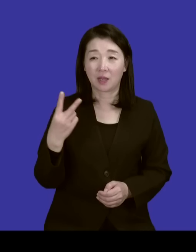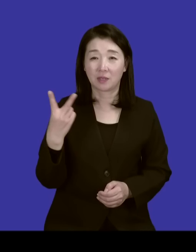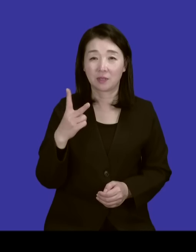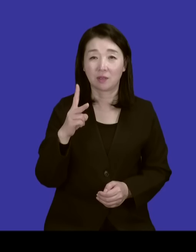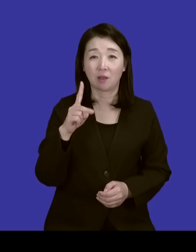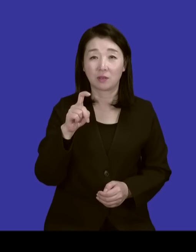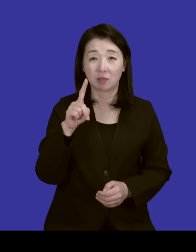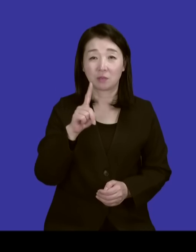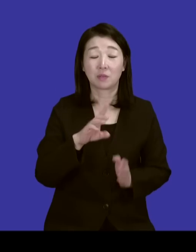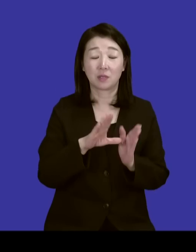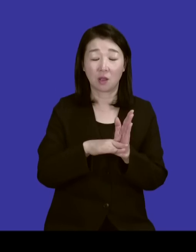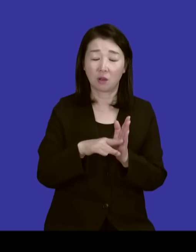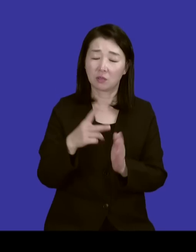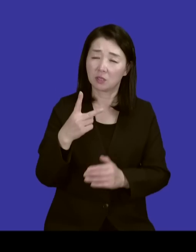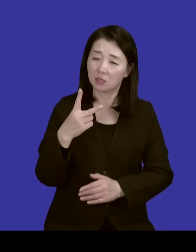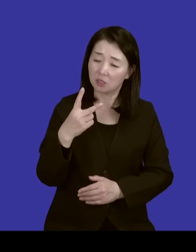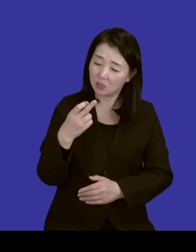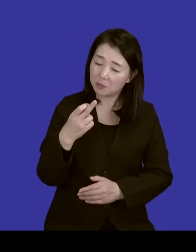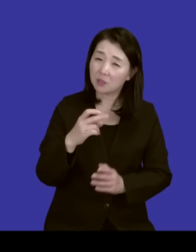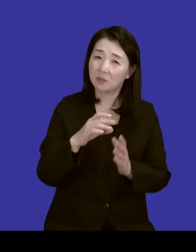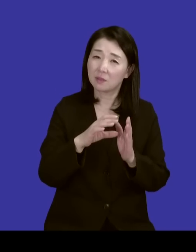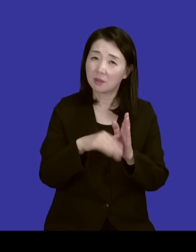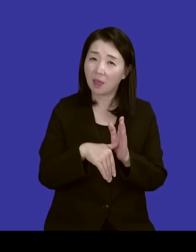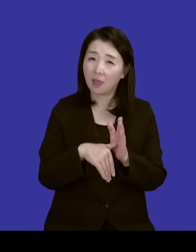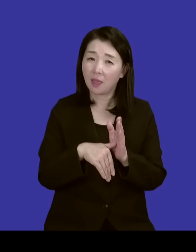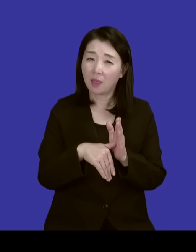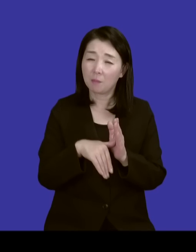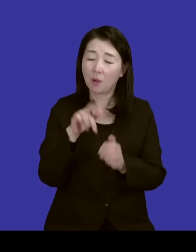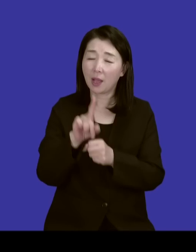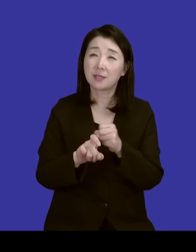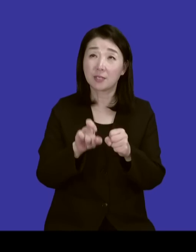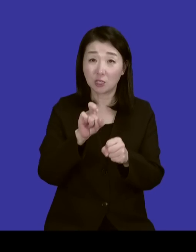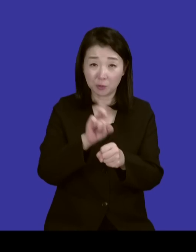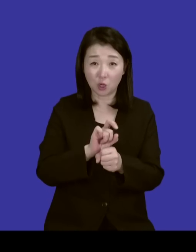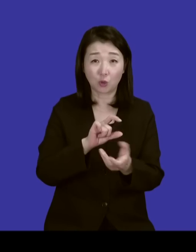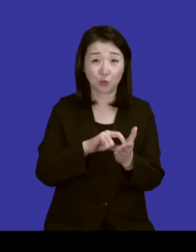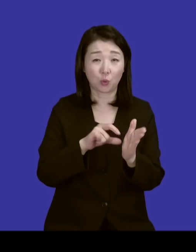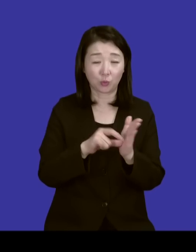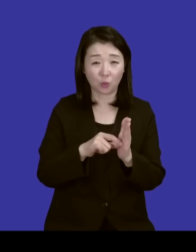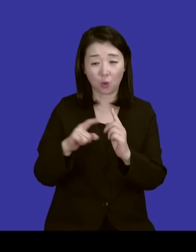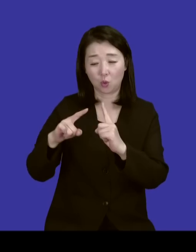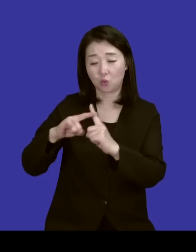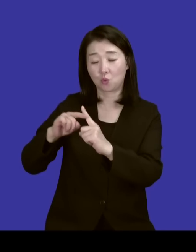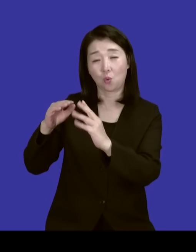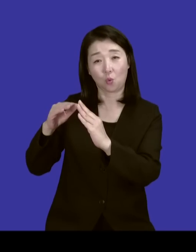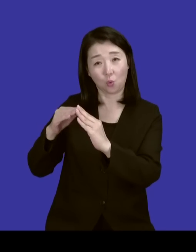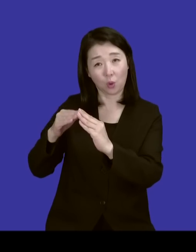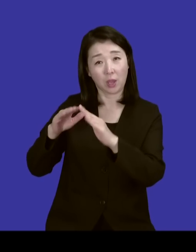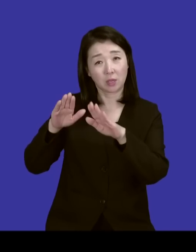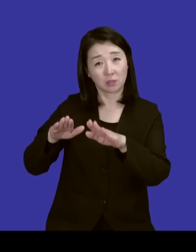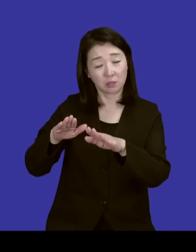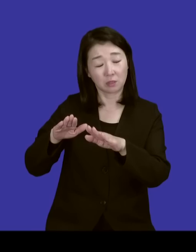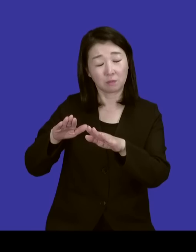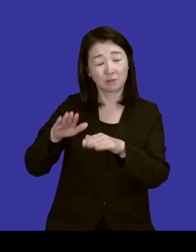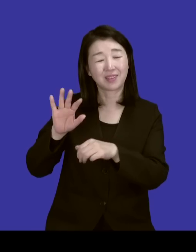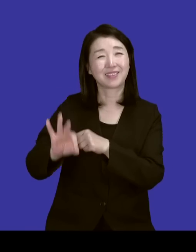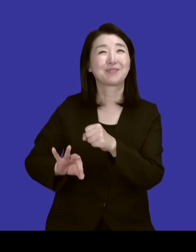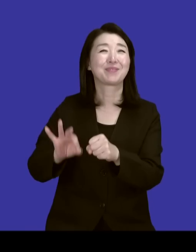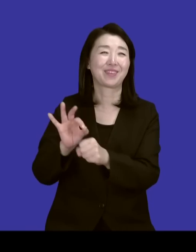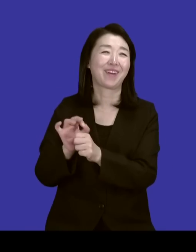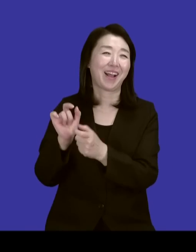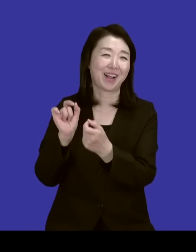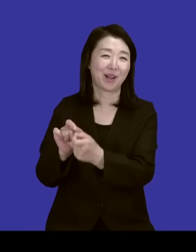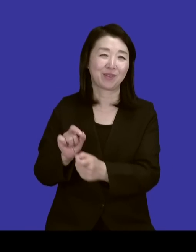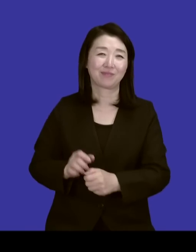2012년 뭐 한 11년 가량 됐고 우리 교회는 이제 10년이 막 되려고 합니다.